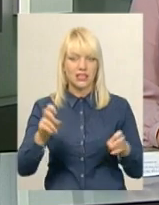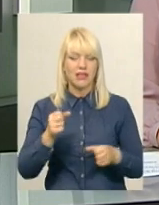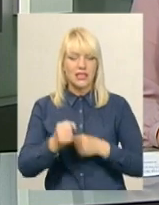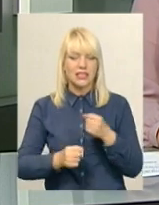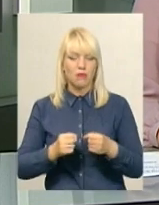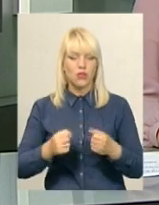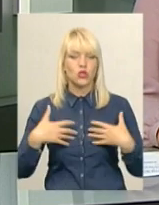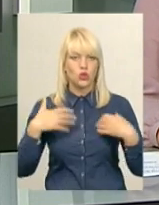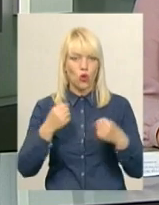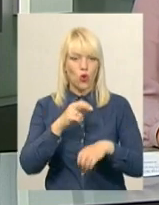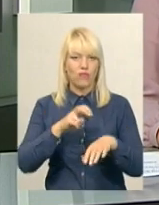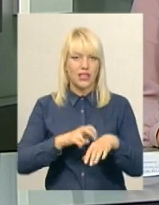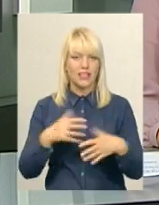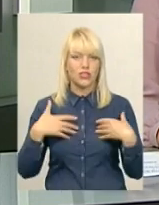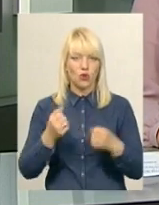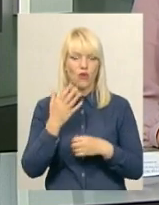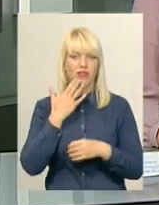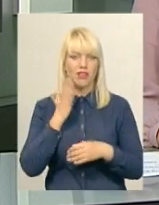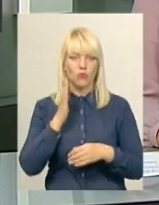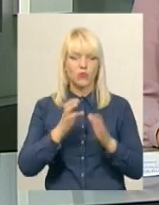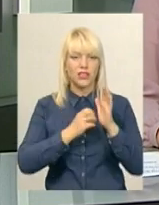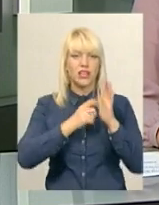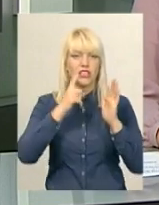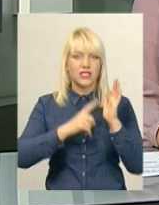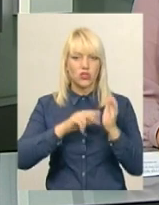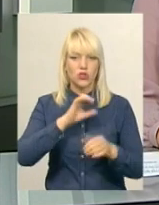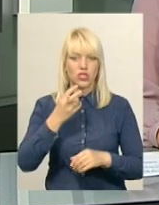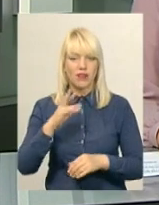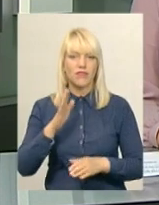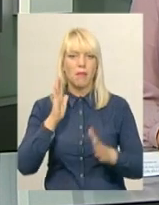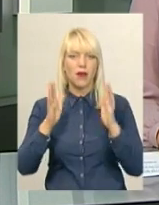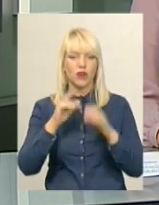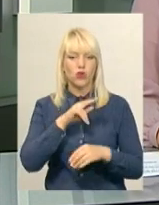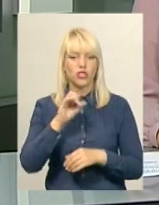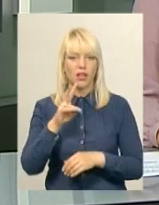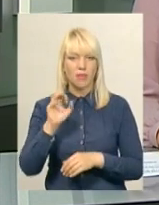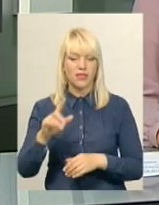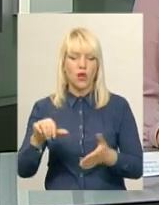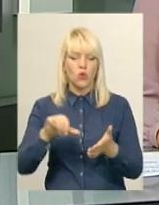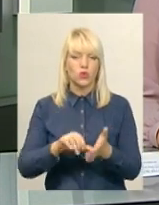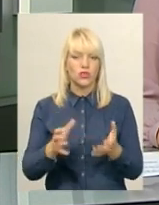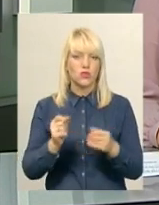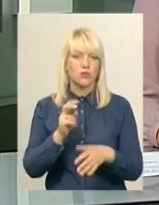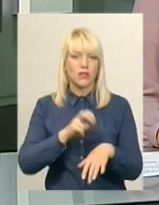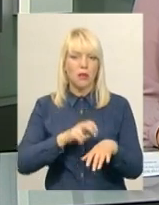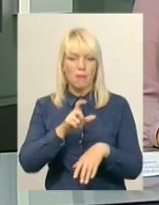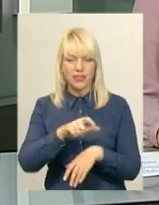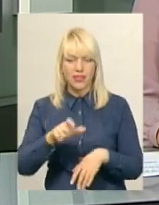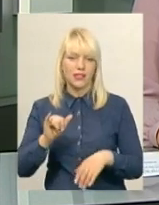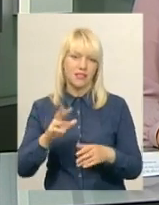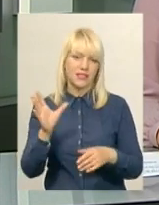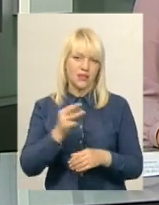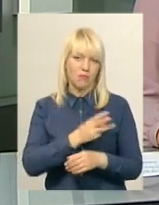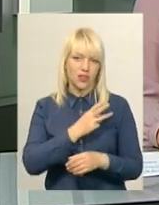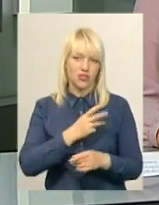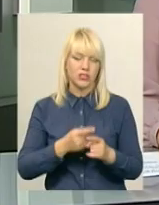нація» відбудеться 16 червня у парку Чекмана. Участь у ньому візьмуть медики. Також запрошують усіх бажаючих. Стартують